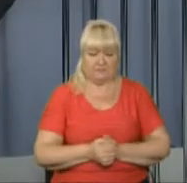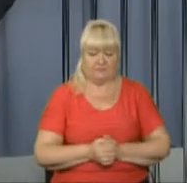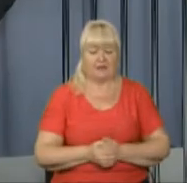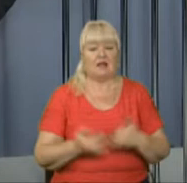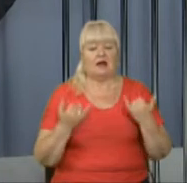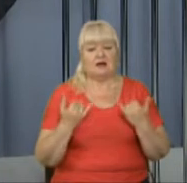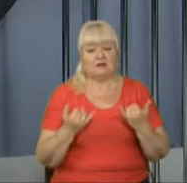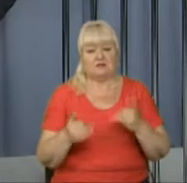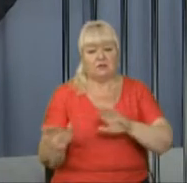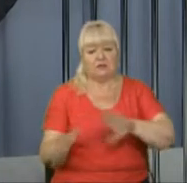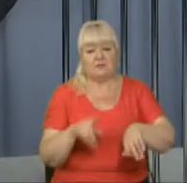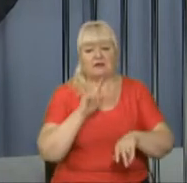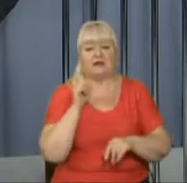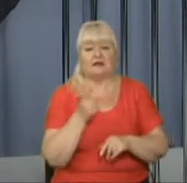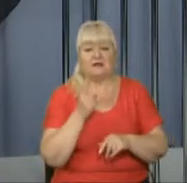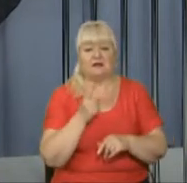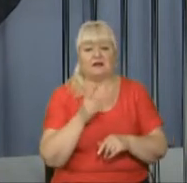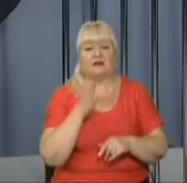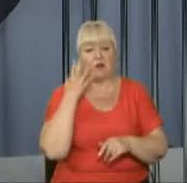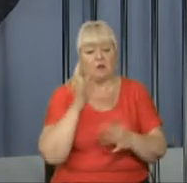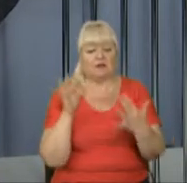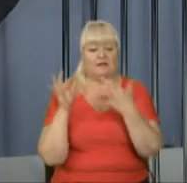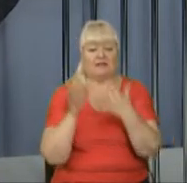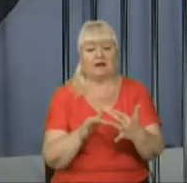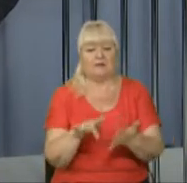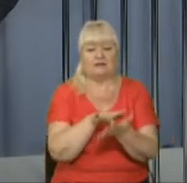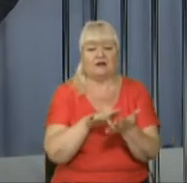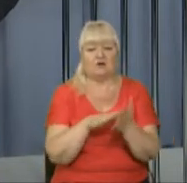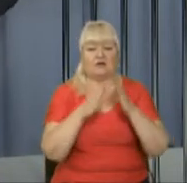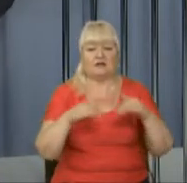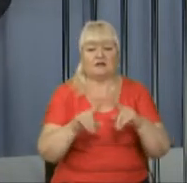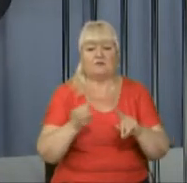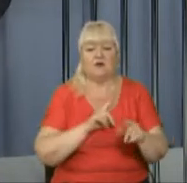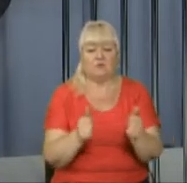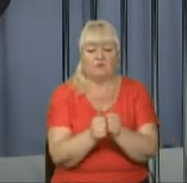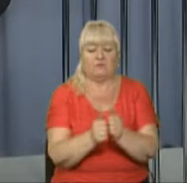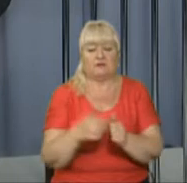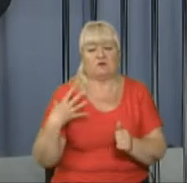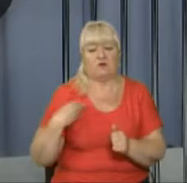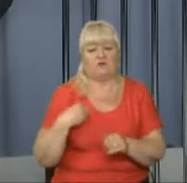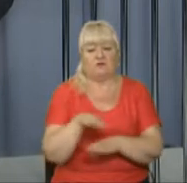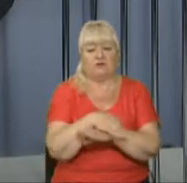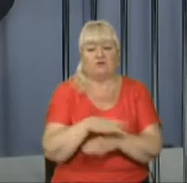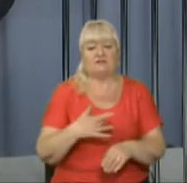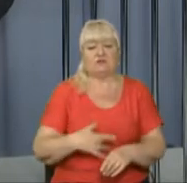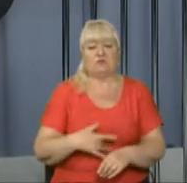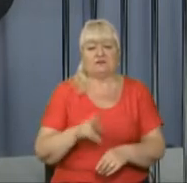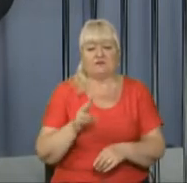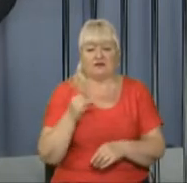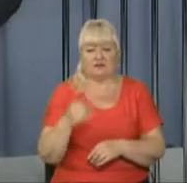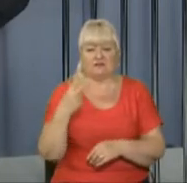Сьогодні минає рік часу від нападу на ромський табір, який був розташований неподалік Львова на вулиці Трускавецькій.